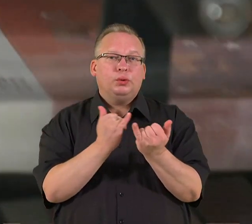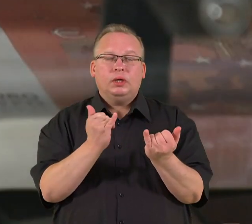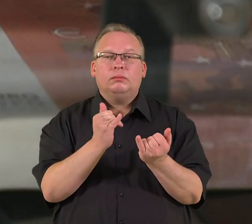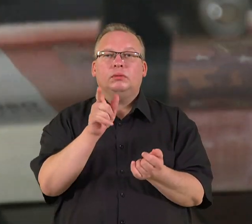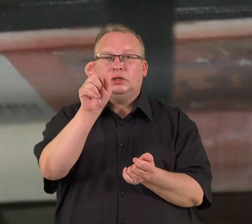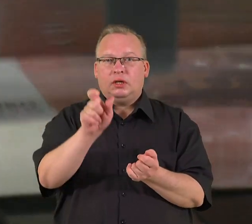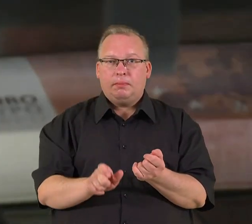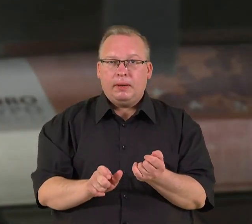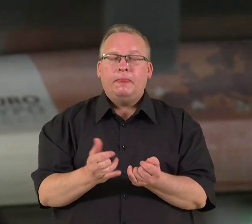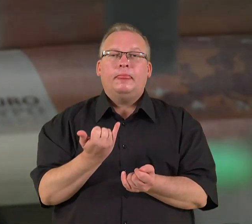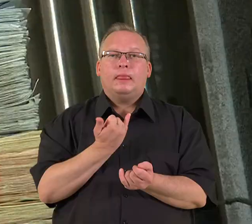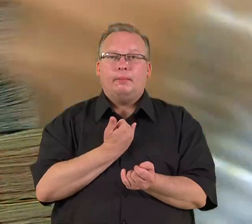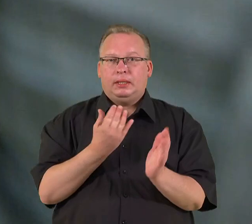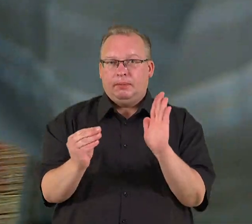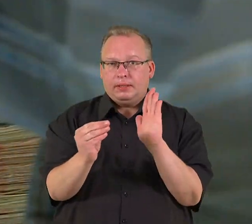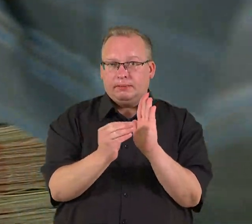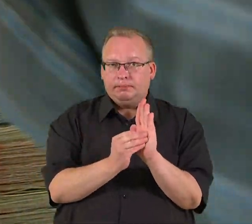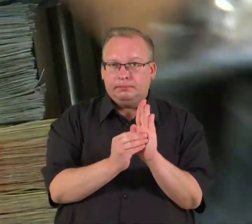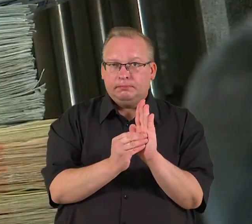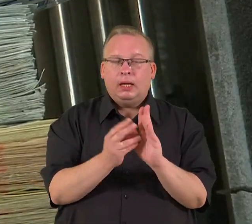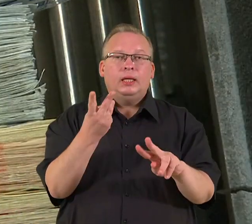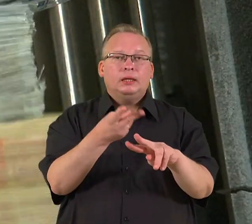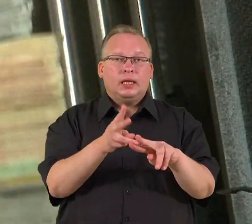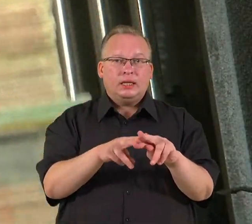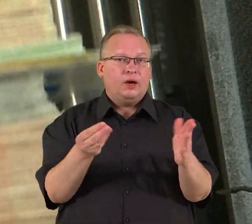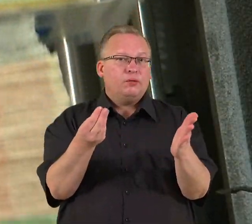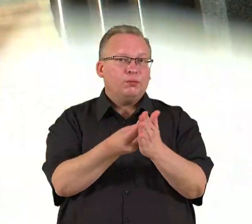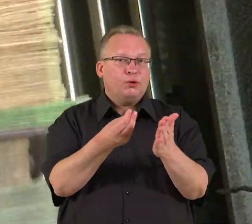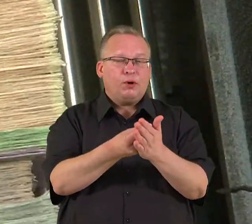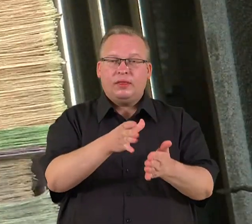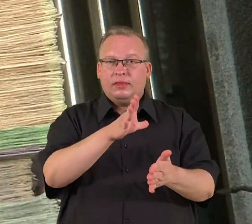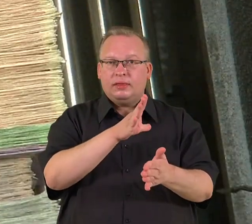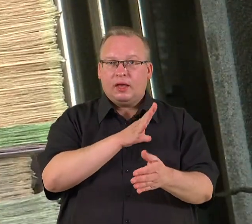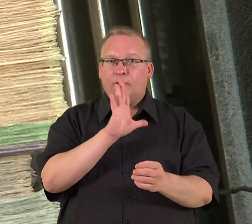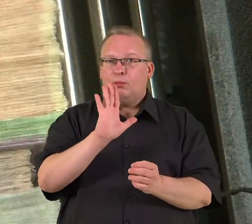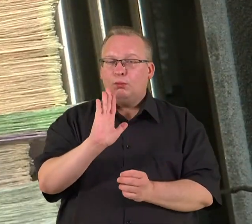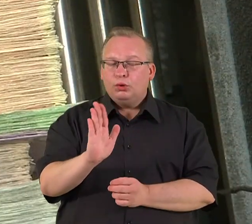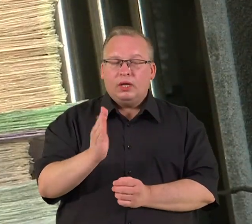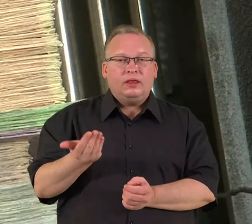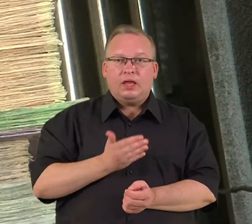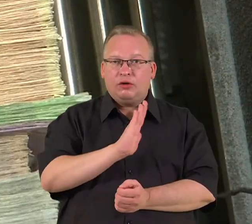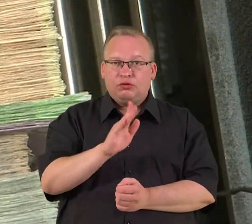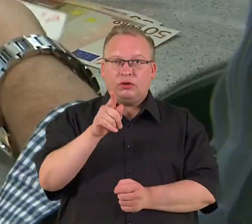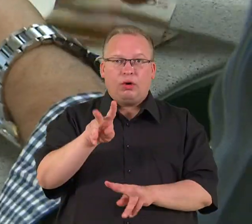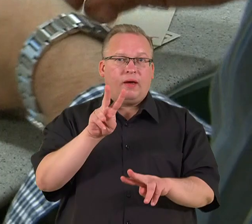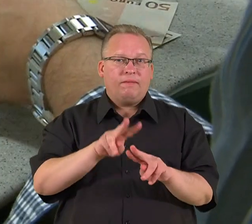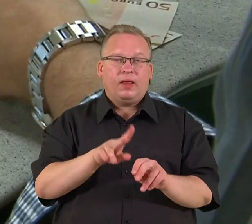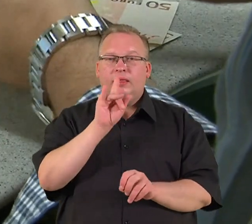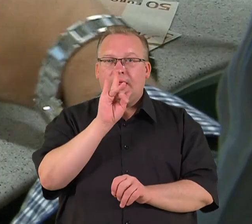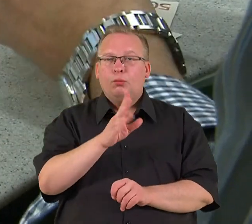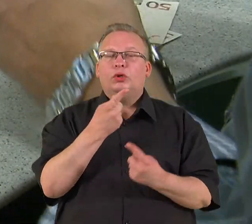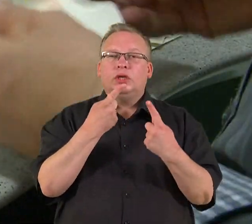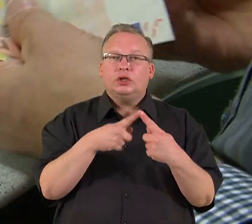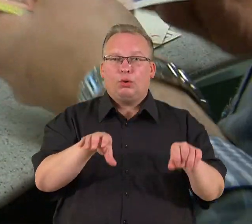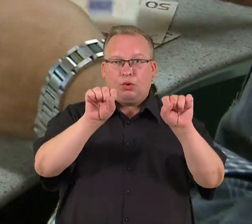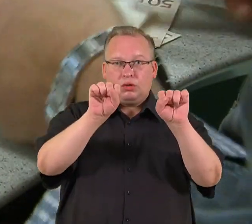kliento tapatybės nustatymas. Taip pat tuomet, kai mokėjimai negalės įvykti negrinaisiais pinigais, nes toje vietoje nebus kitokios